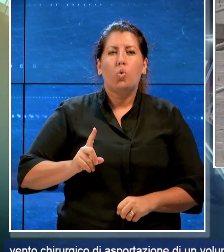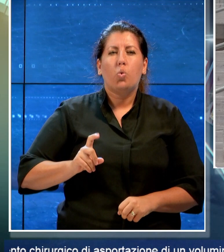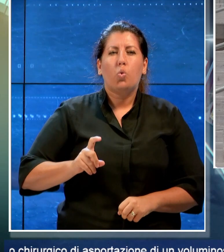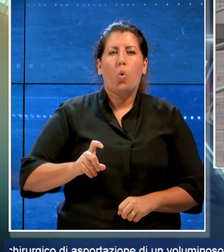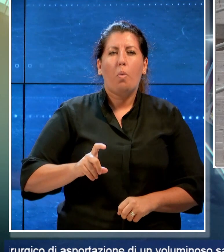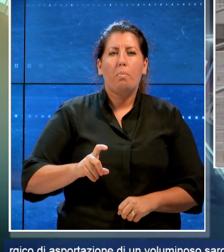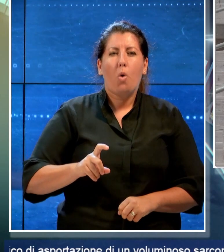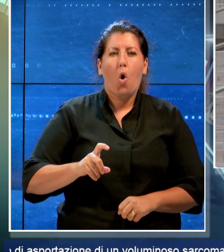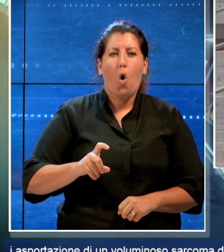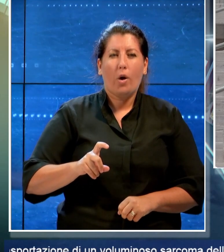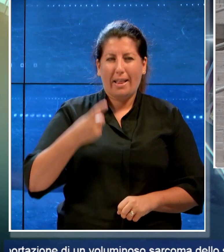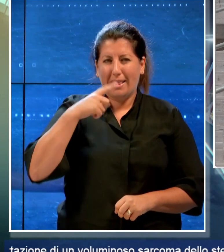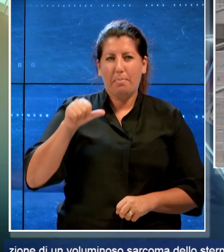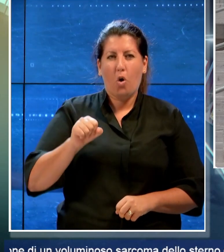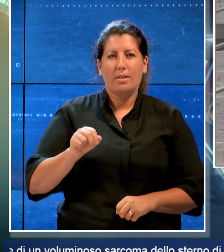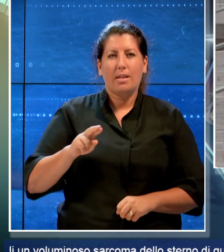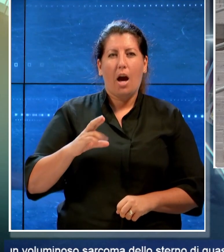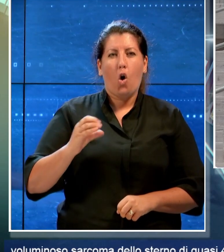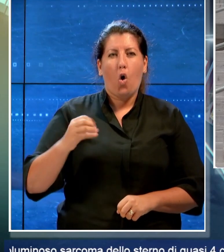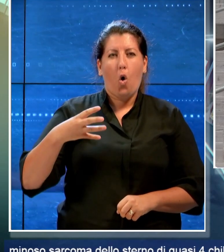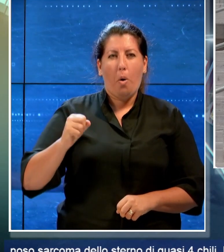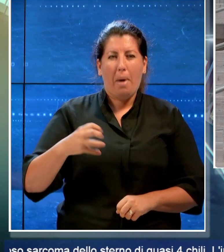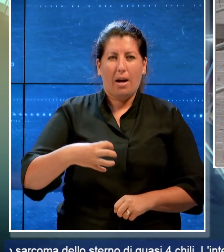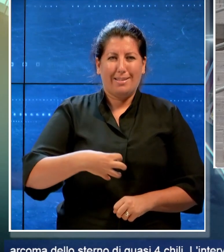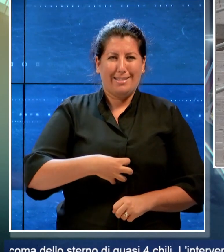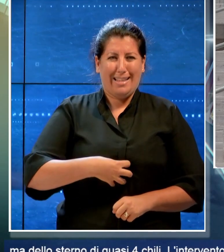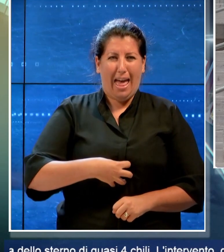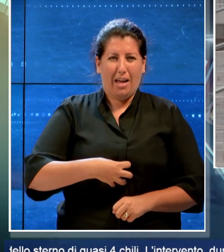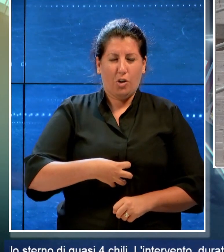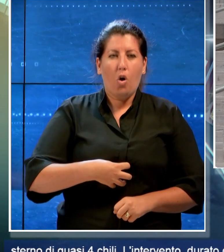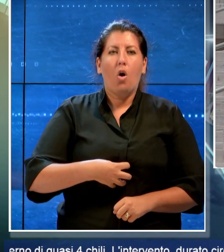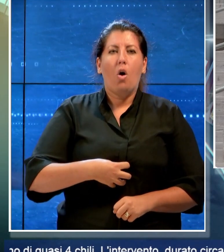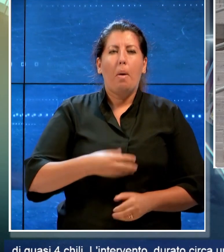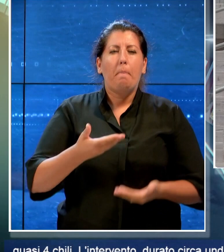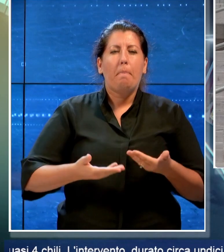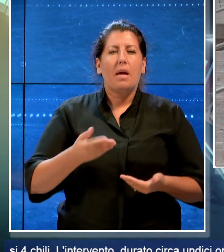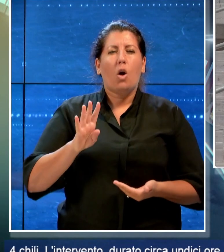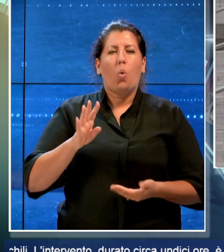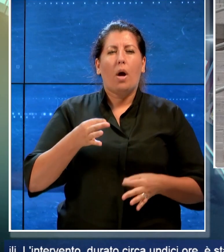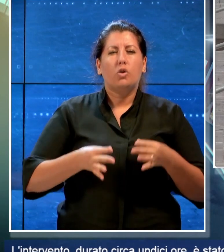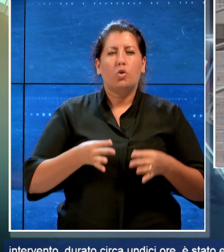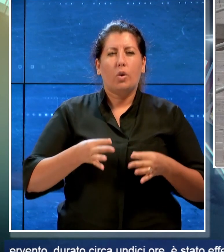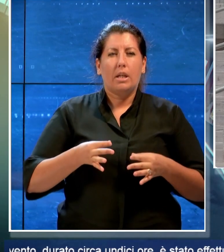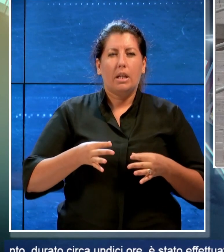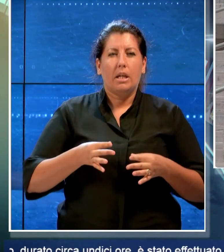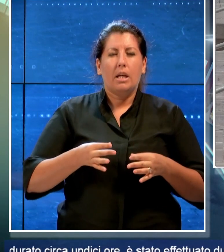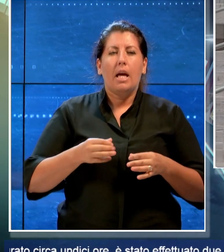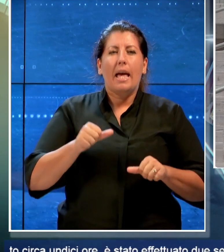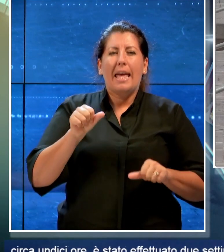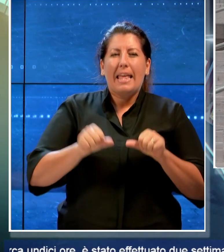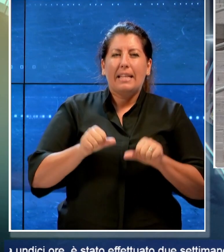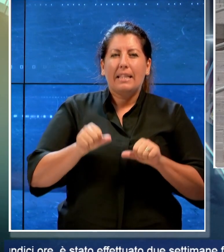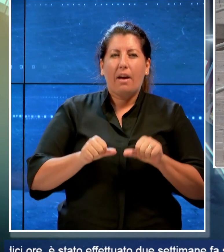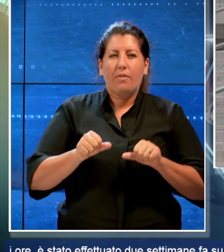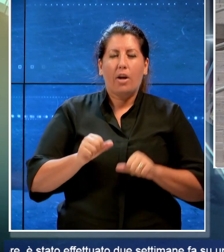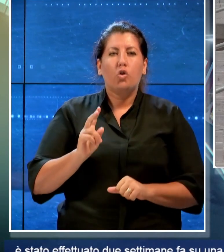voluminoso sarcoma dello sterno di quasi 4 kg. L'intervento, durato circa 11 ore,